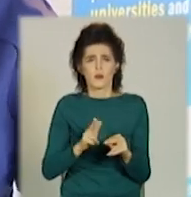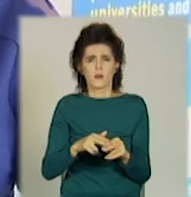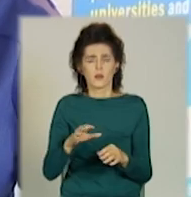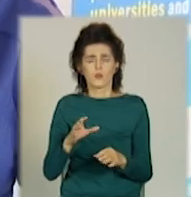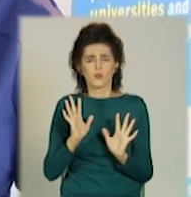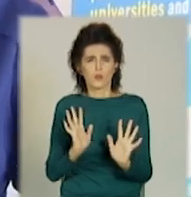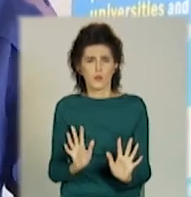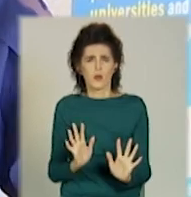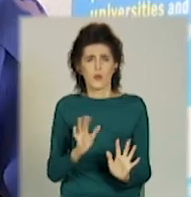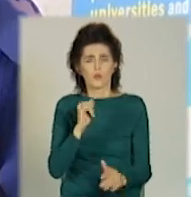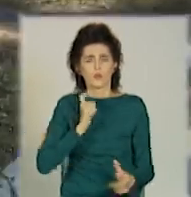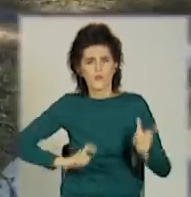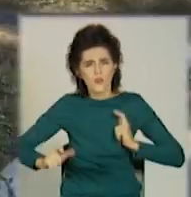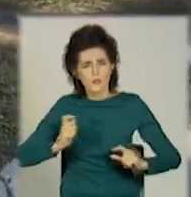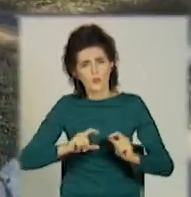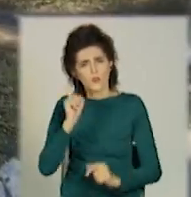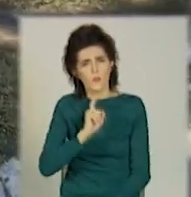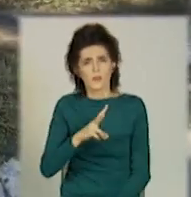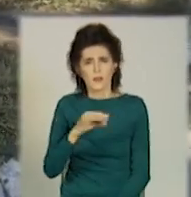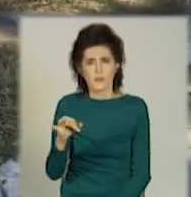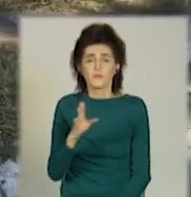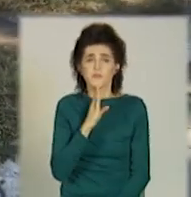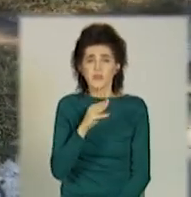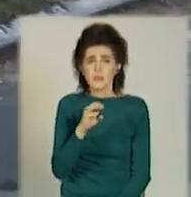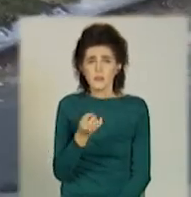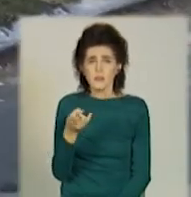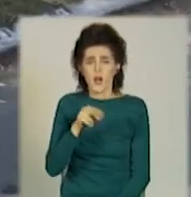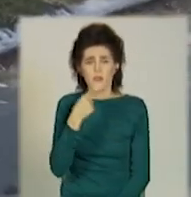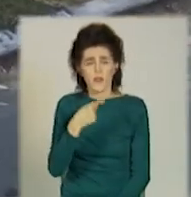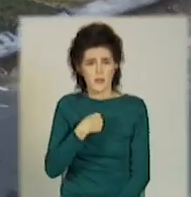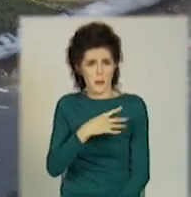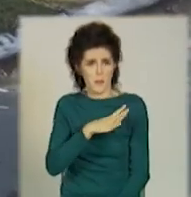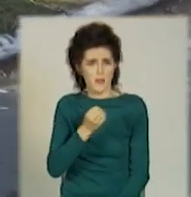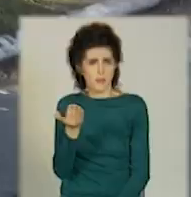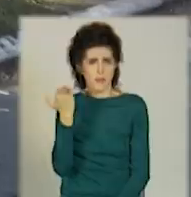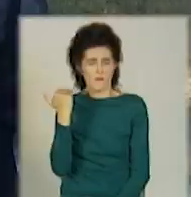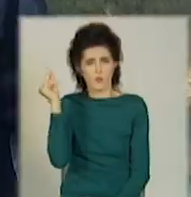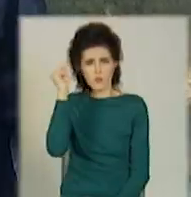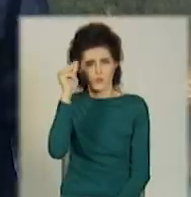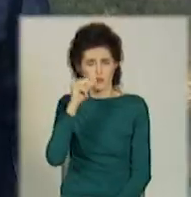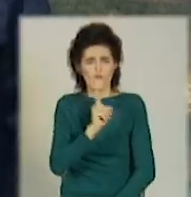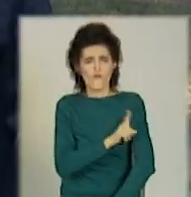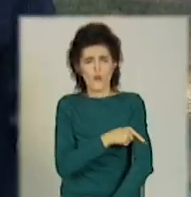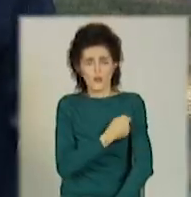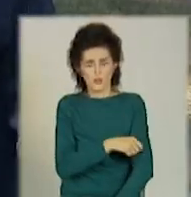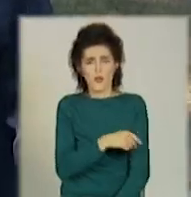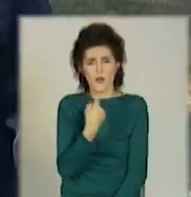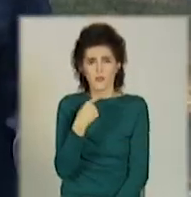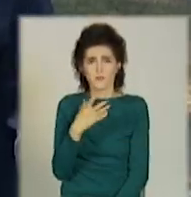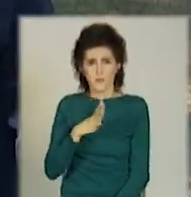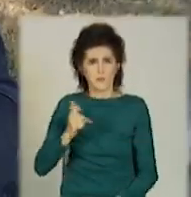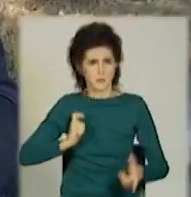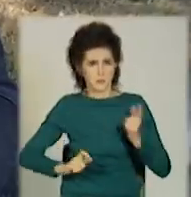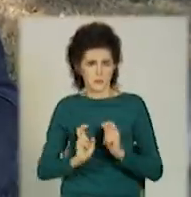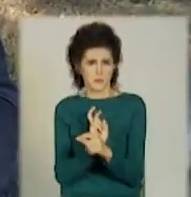виключно університетом. Пані Тетяна вчилася на фельдшера півстоліття тому. Каже, в її закладі студенти приходили на